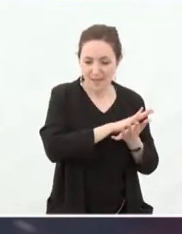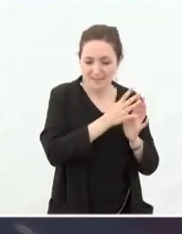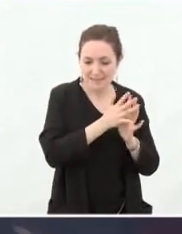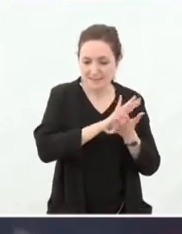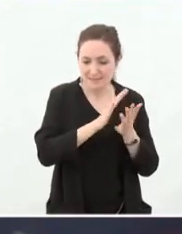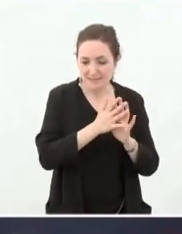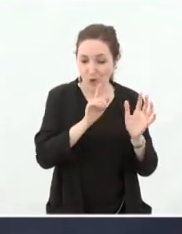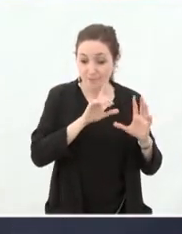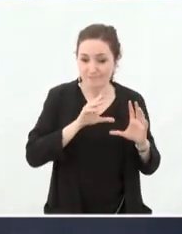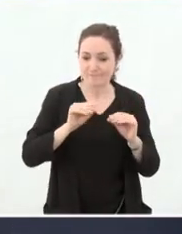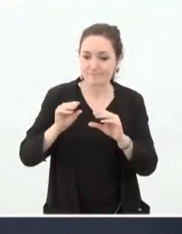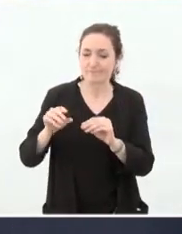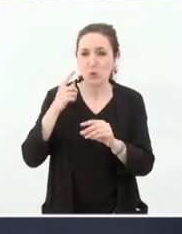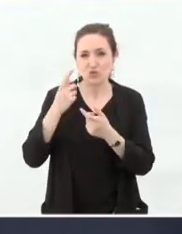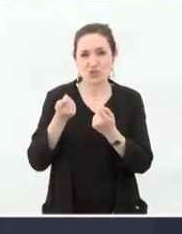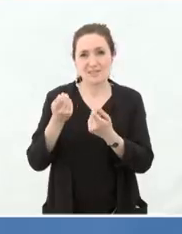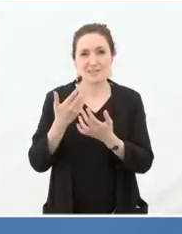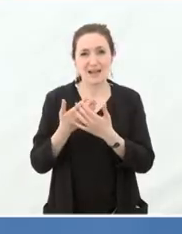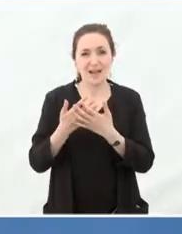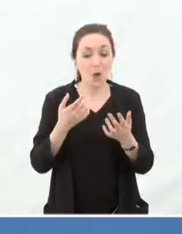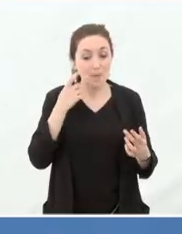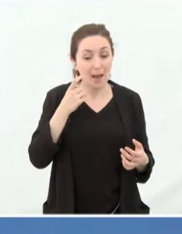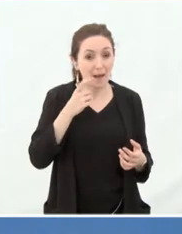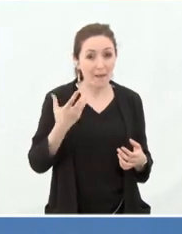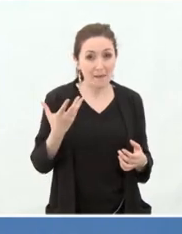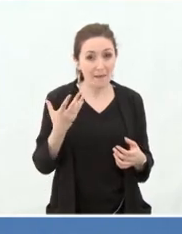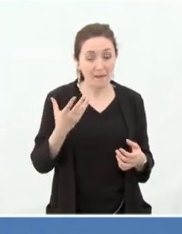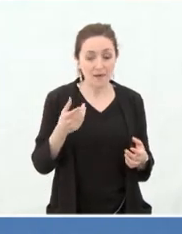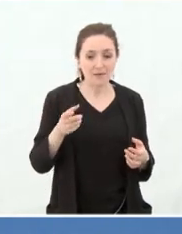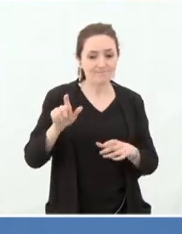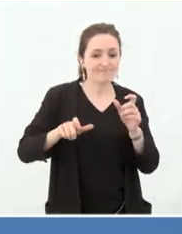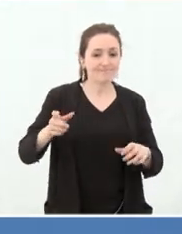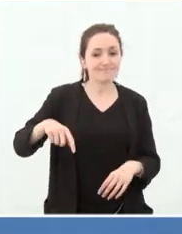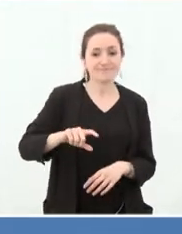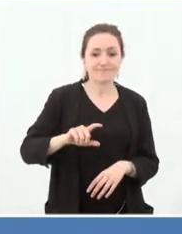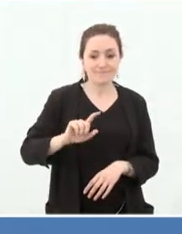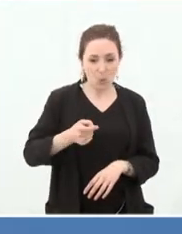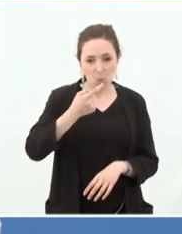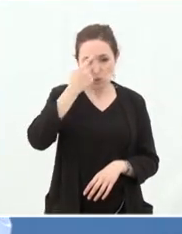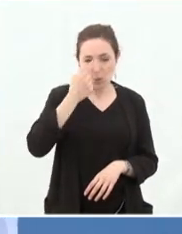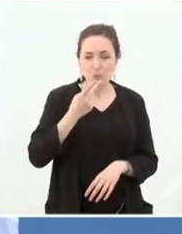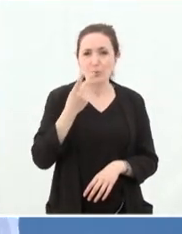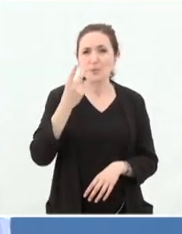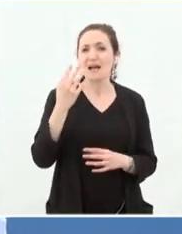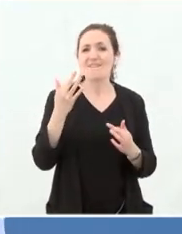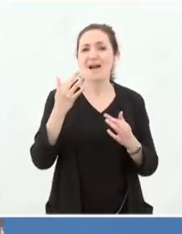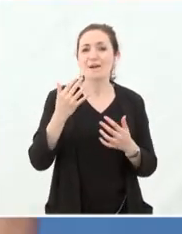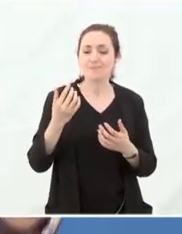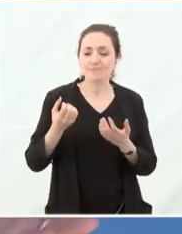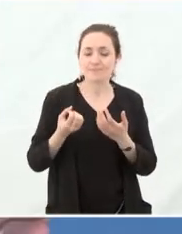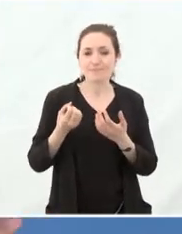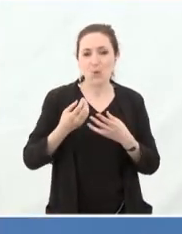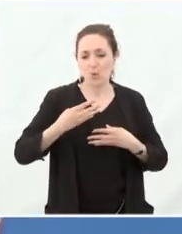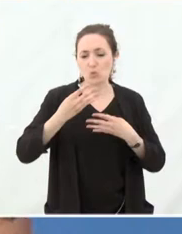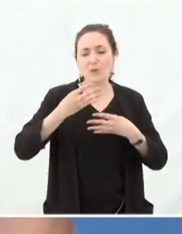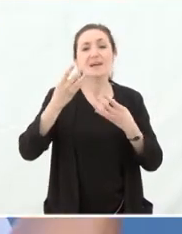appliquer ça. Qu'est-ce qui est en train d'émerger ? Je pense que les gens sont de plus en plus conscients que leurs données, vos données, qu'on a